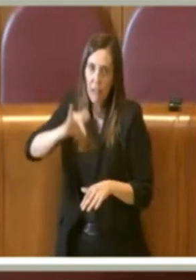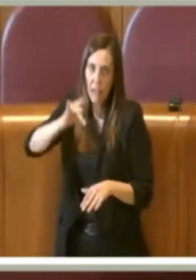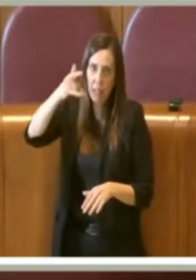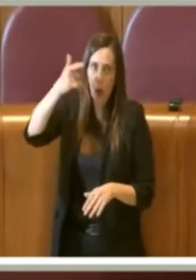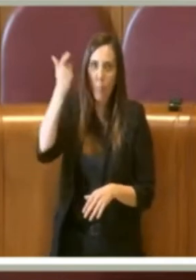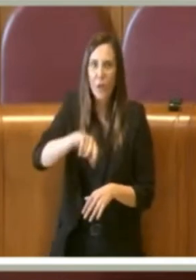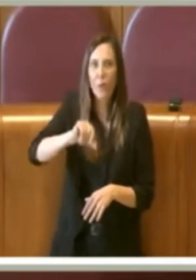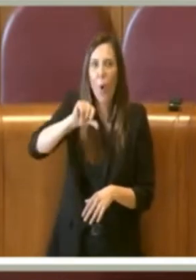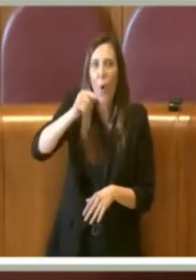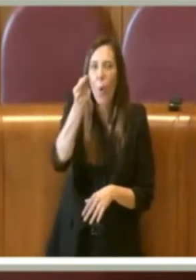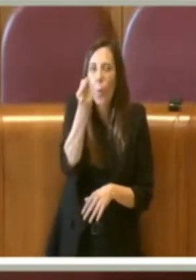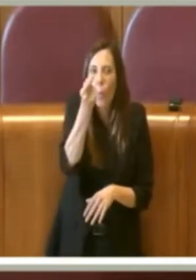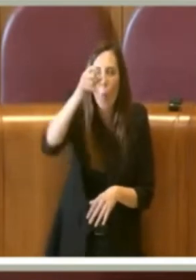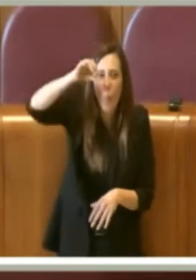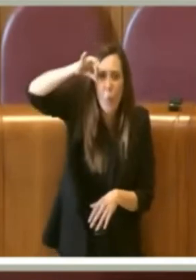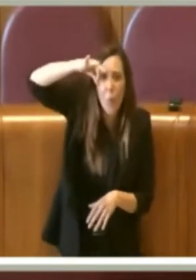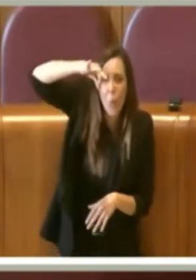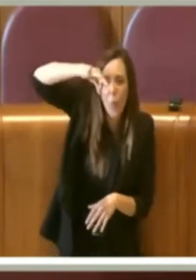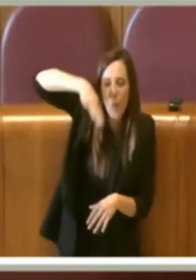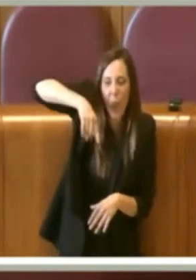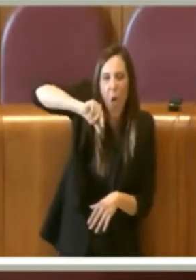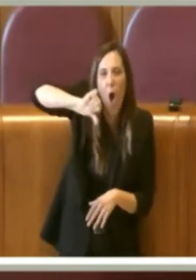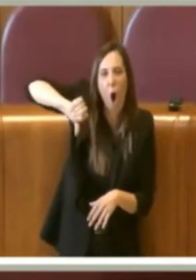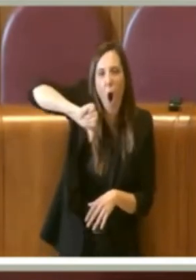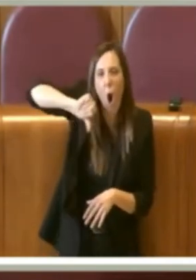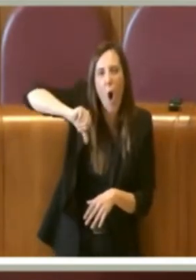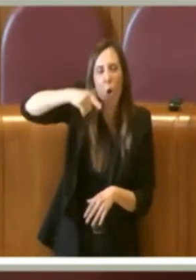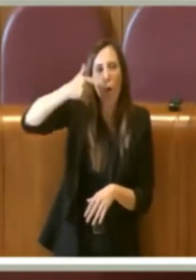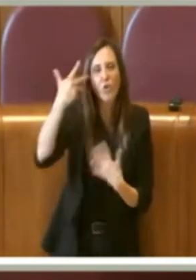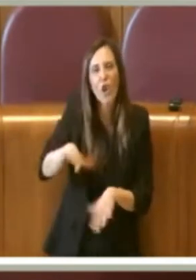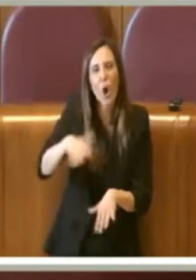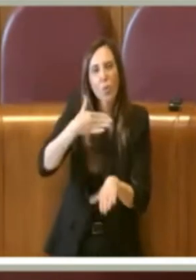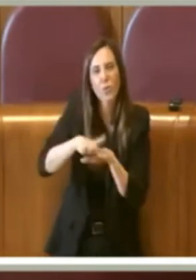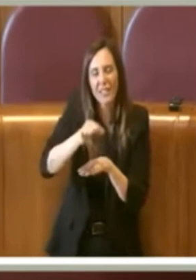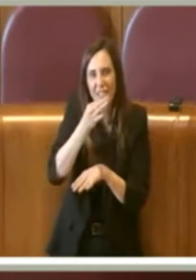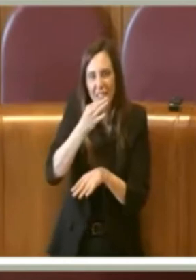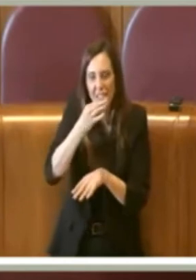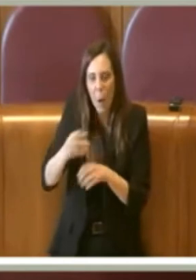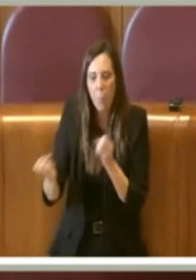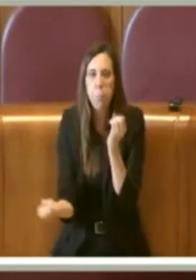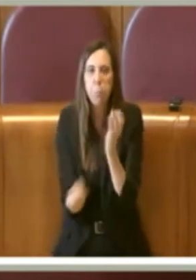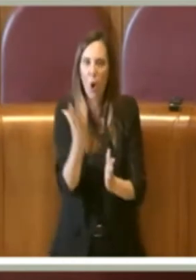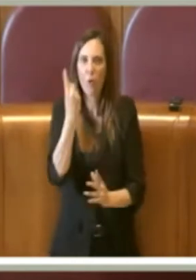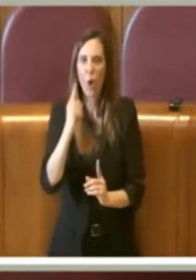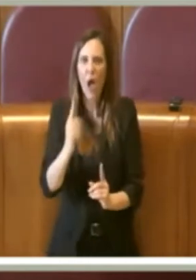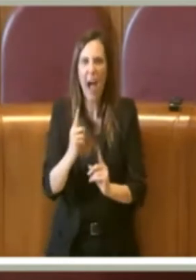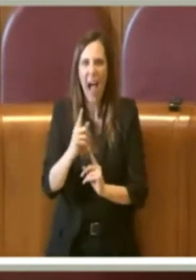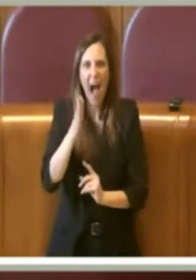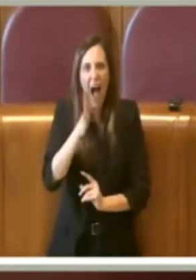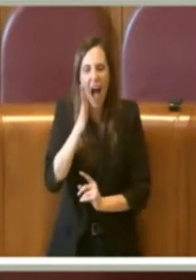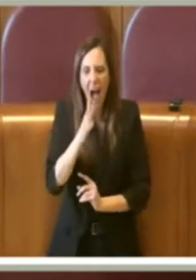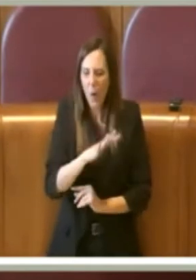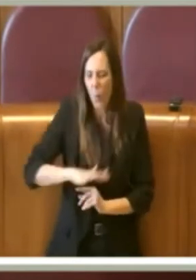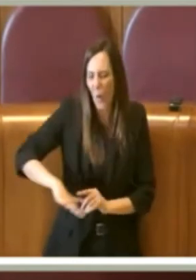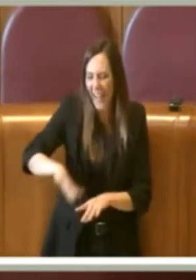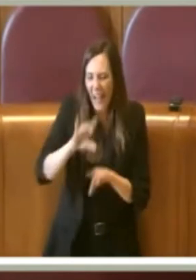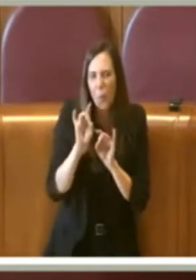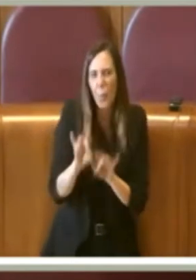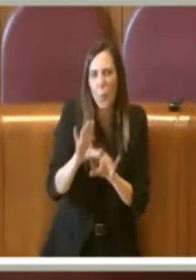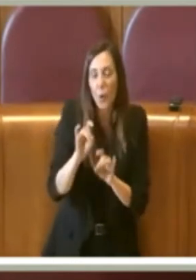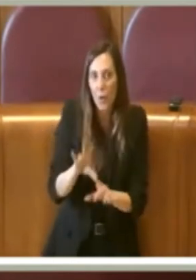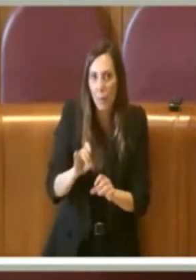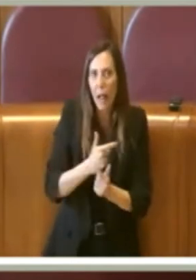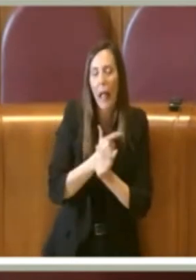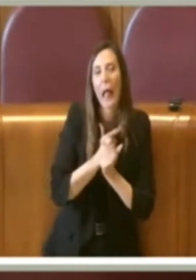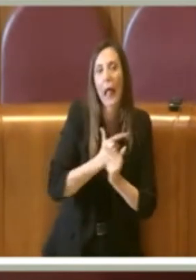perché una goccia di olio esausto provoca un inquinamento alle acque non indifferente